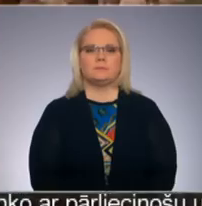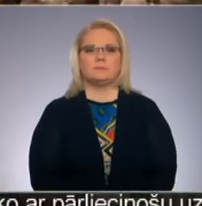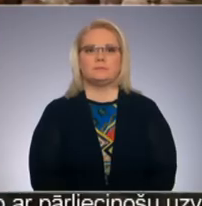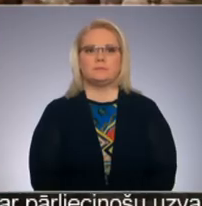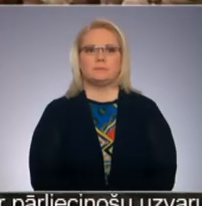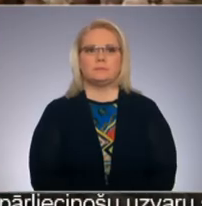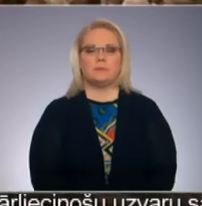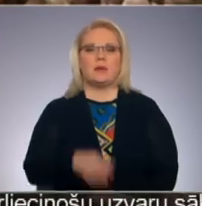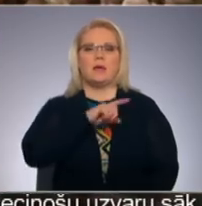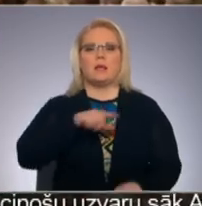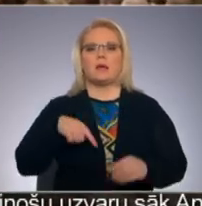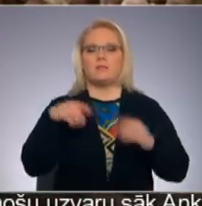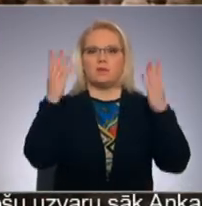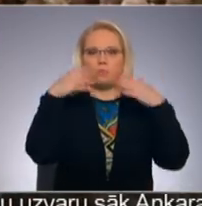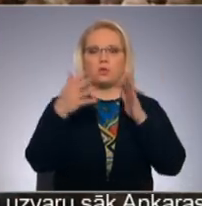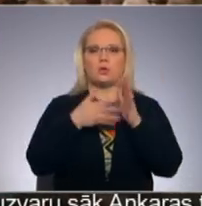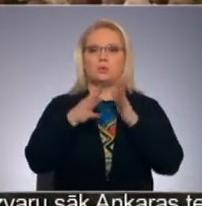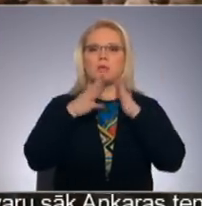Latvijas politikā